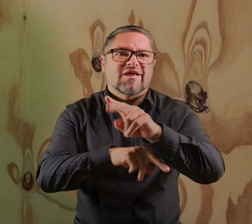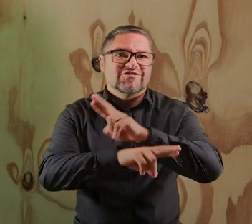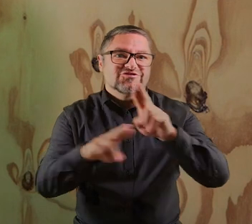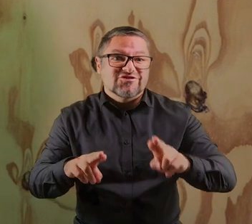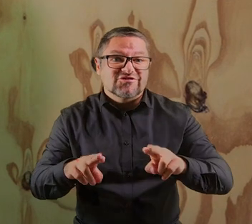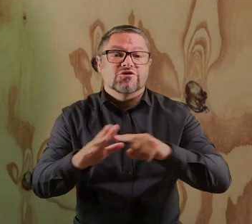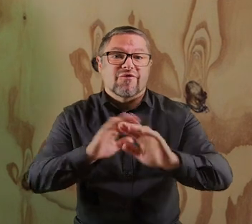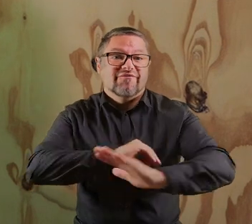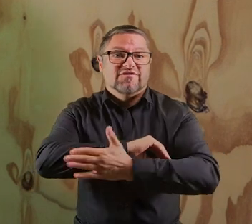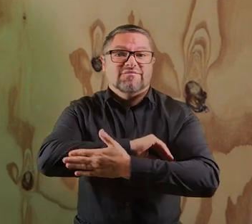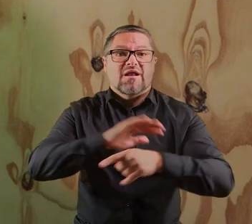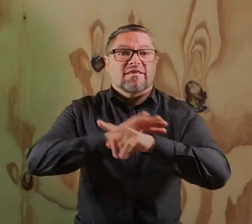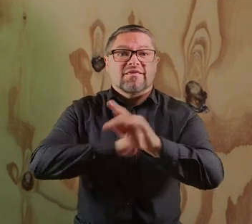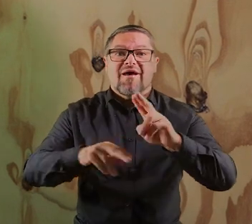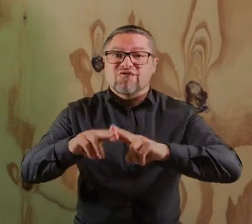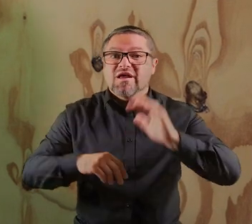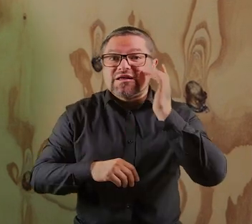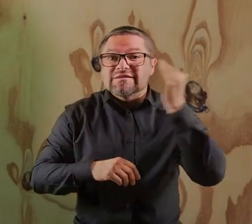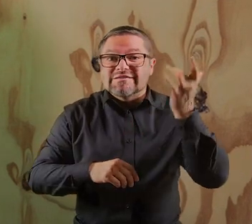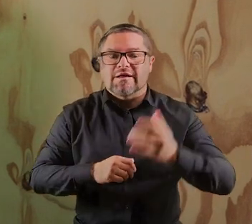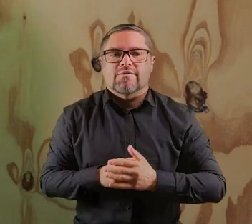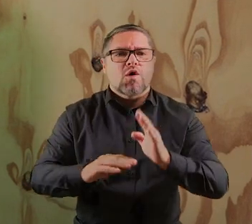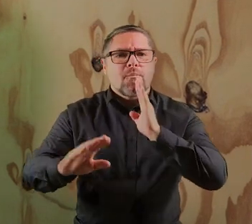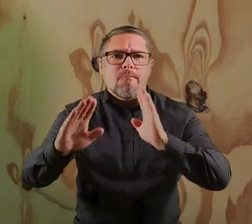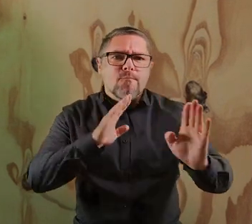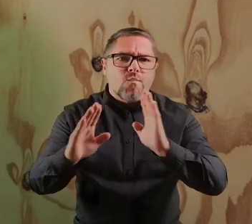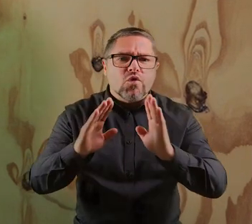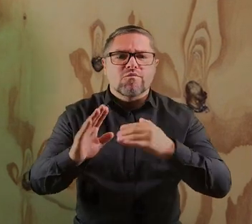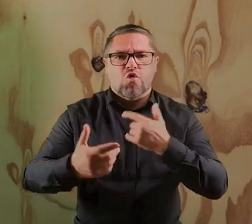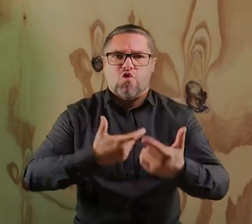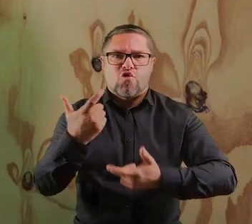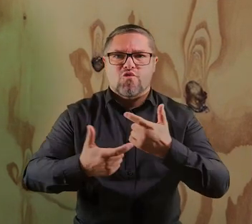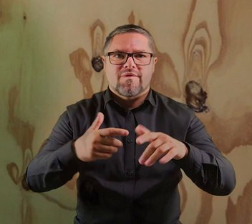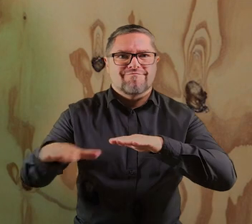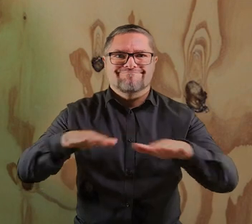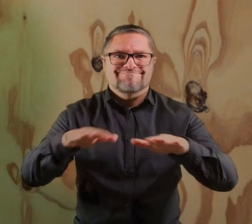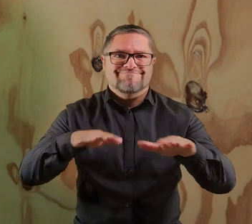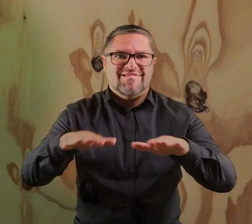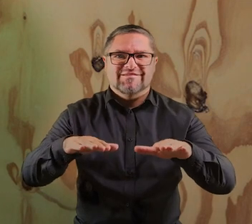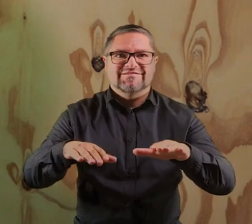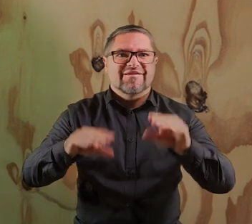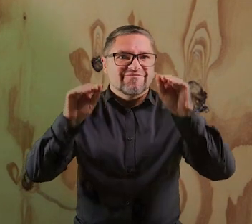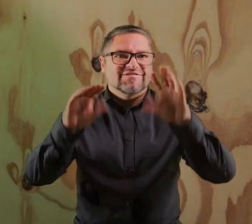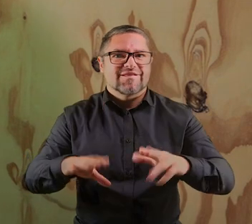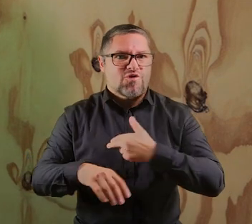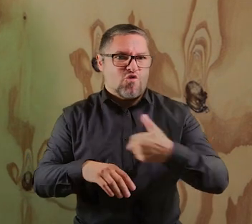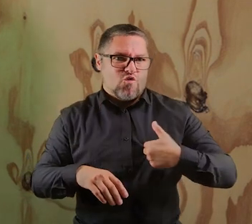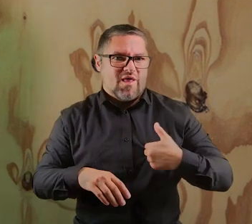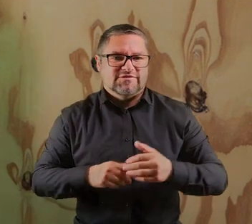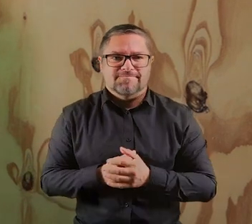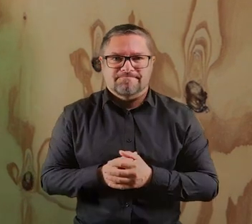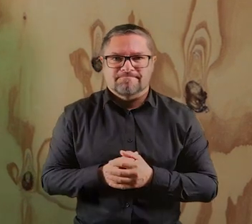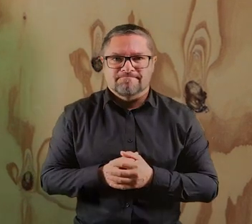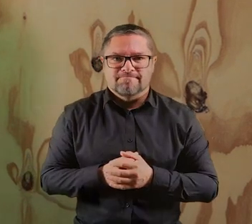te produkty i w ten sposób wspierać iskierkę. W podobnym schemacie my działamy, umiejscowiając te produkty w naszym sklepie.